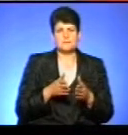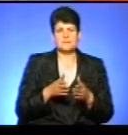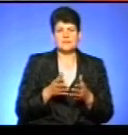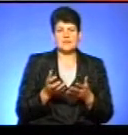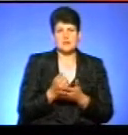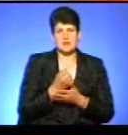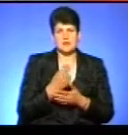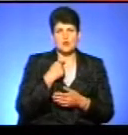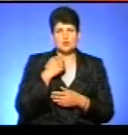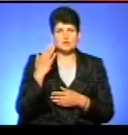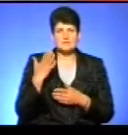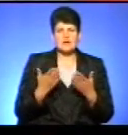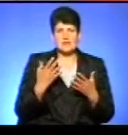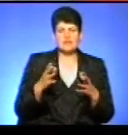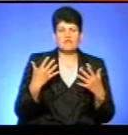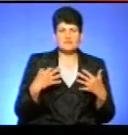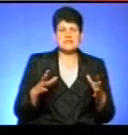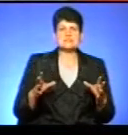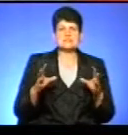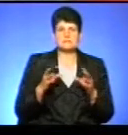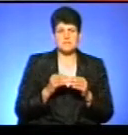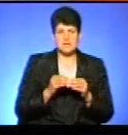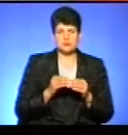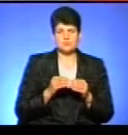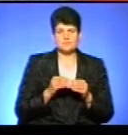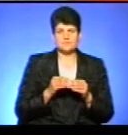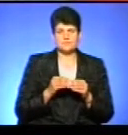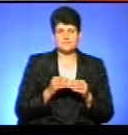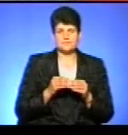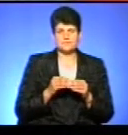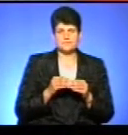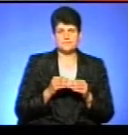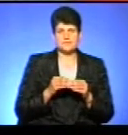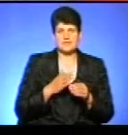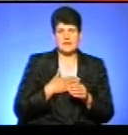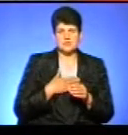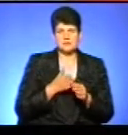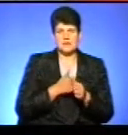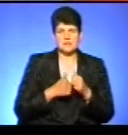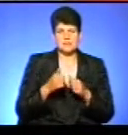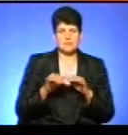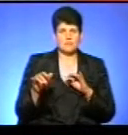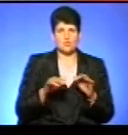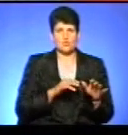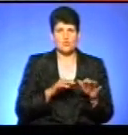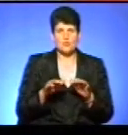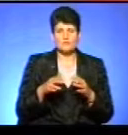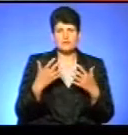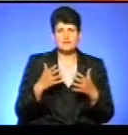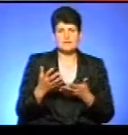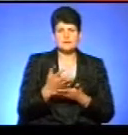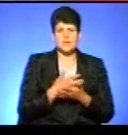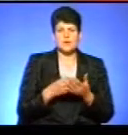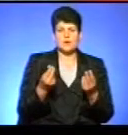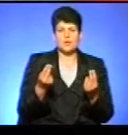голосів, але вже спільно з нашим лідерським рухом ми зібрали